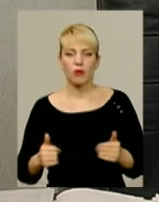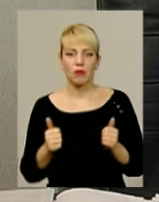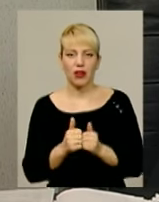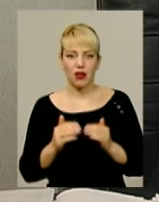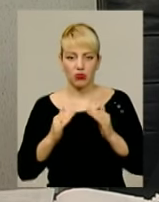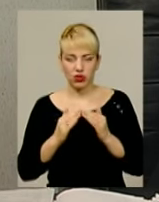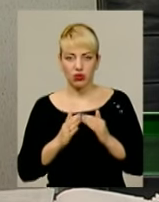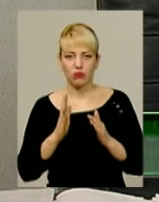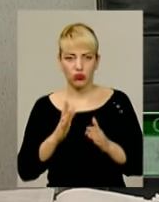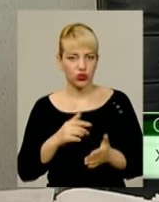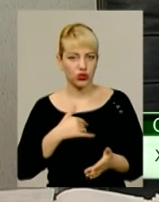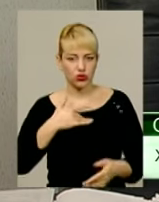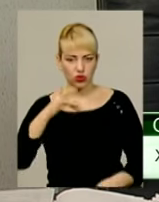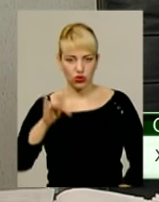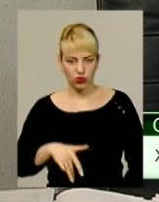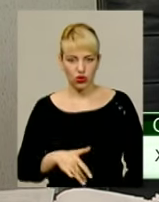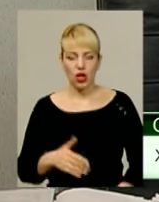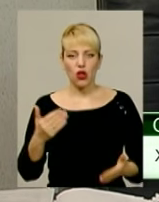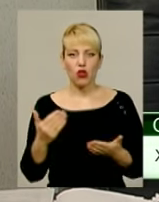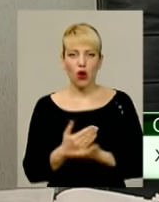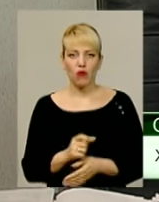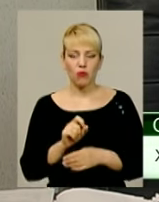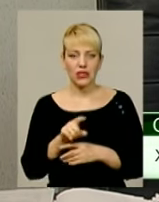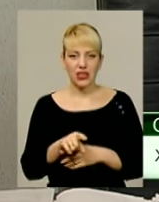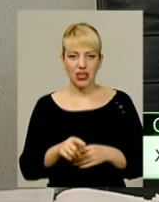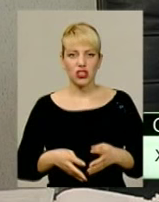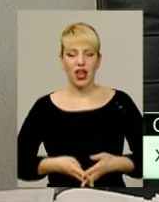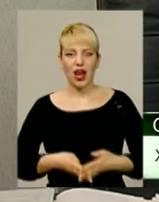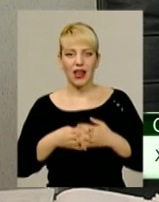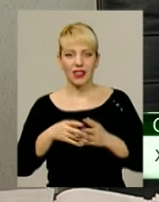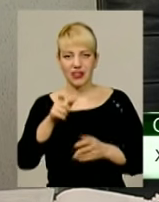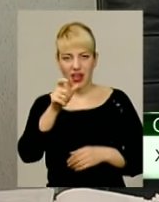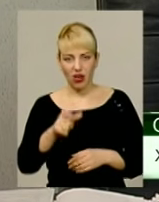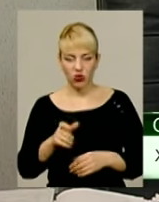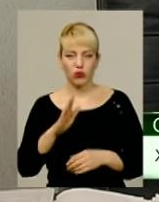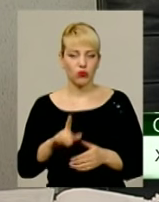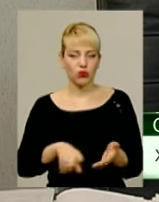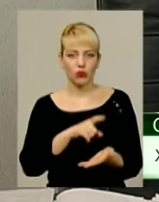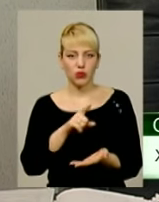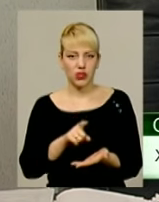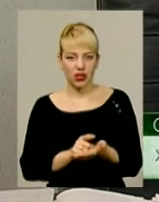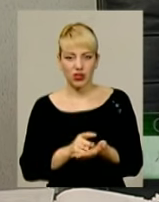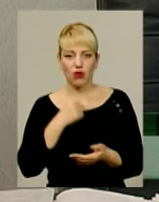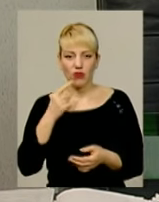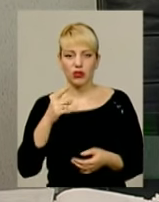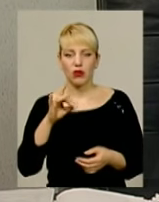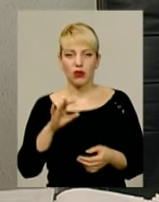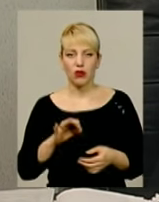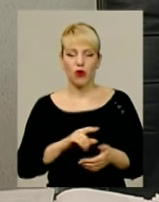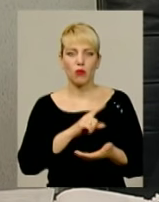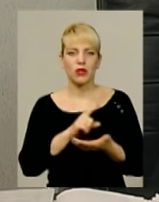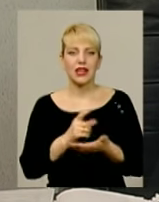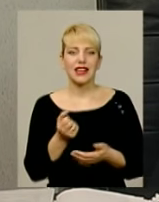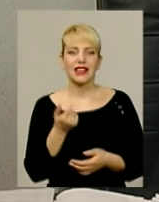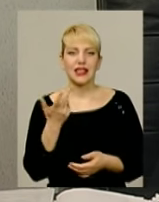головний архітектор буде в містобудівник зазначати обов'язково необхідну кількість паркомістів, чого